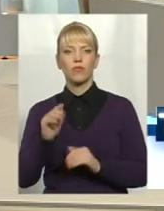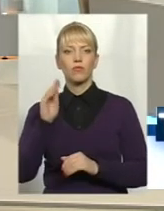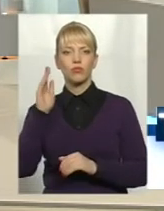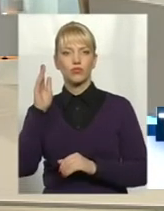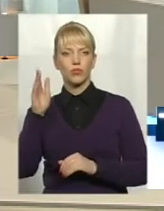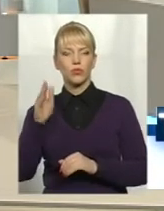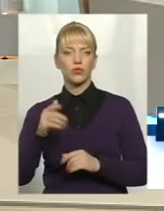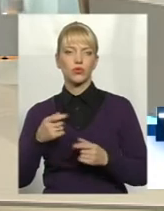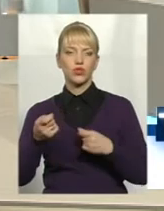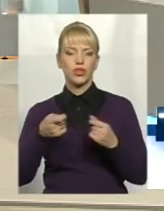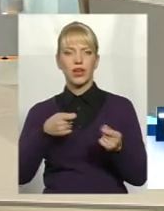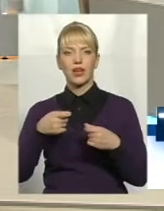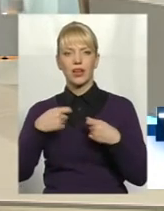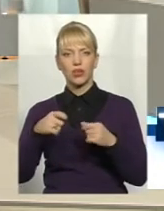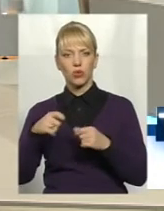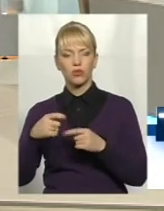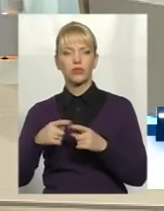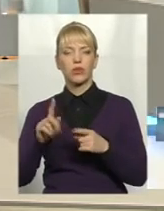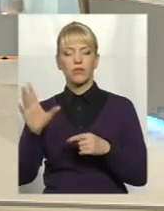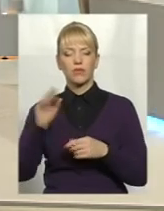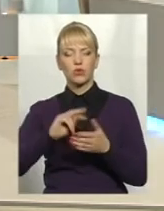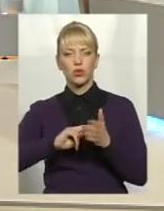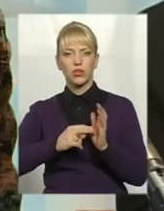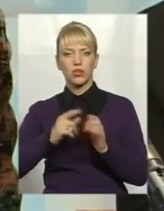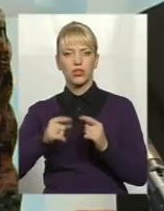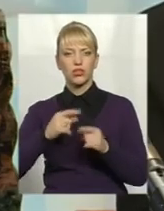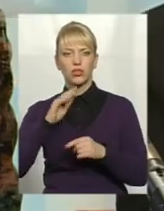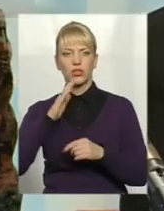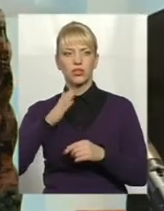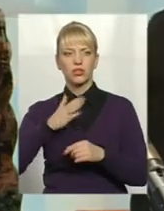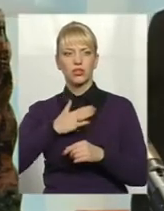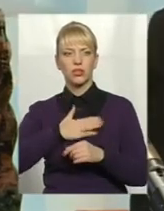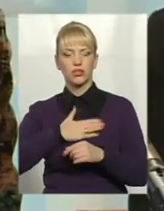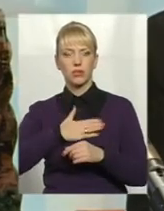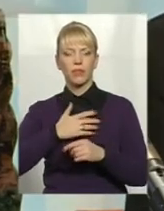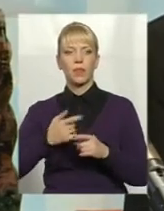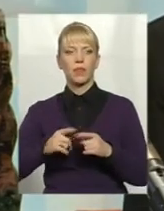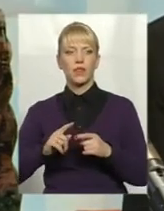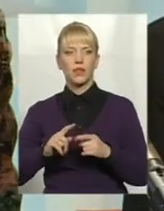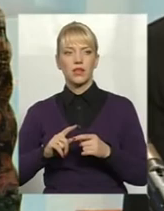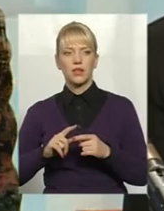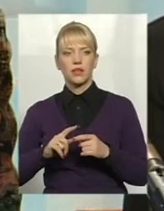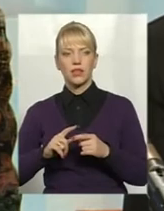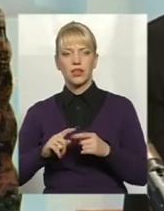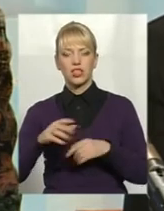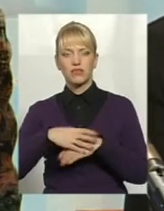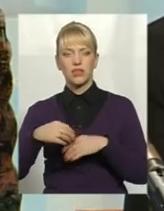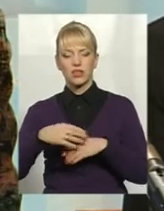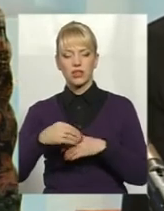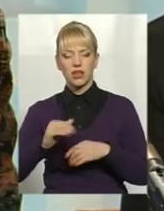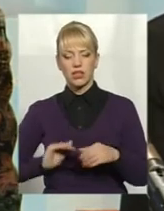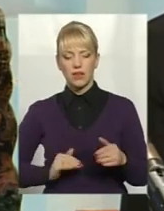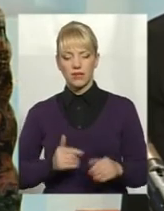ринків, все координируємо через нашого собственника, яким є швейцарська фірма Геберіт.